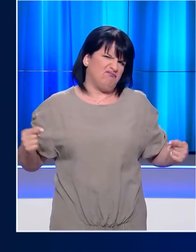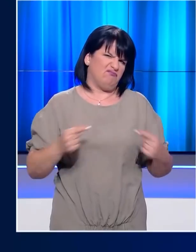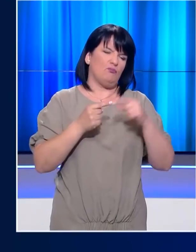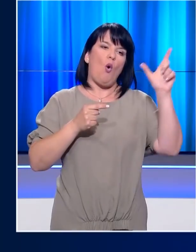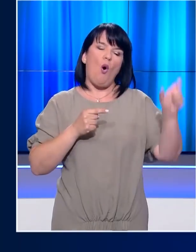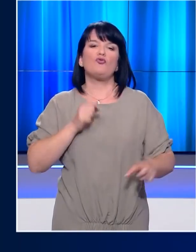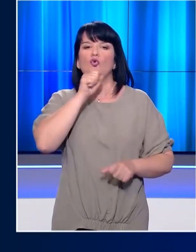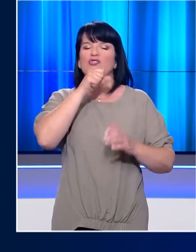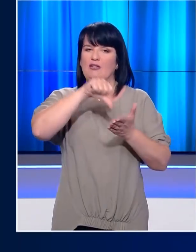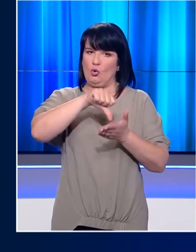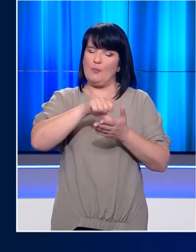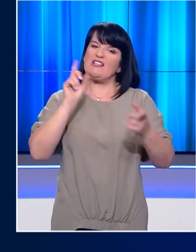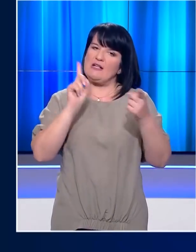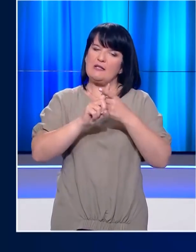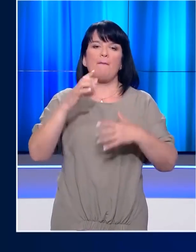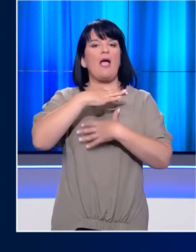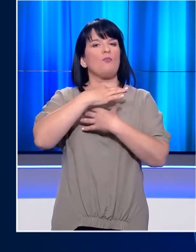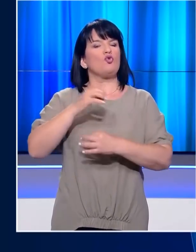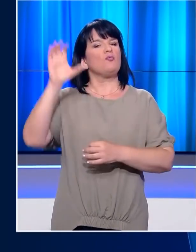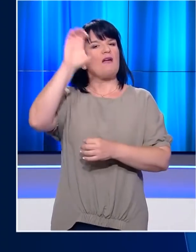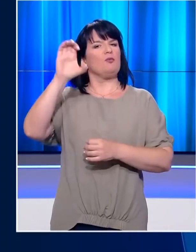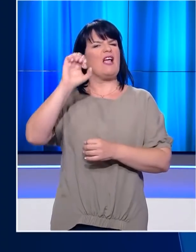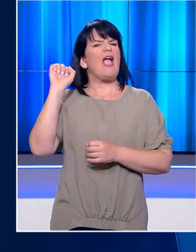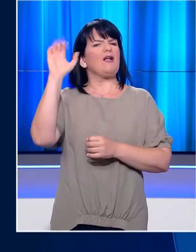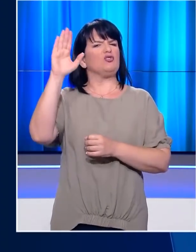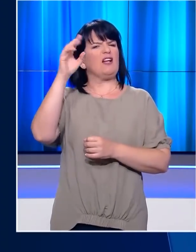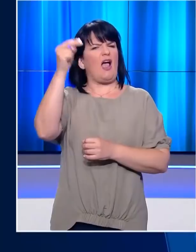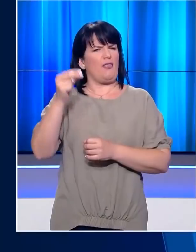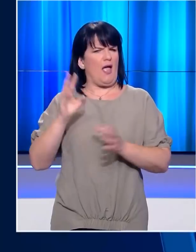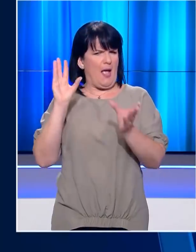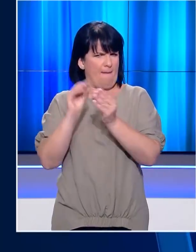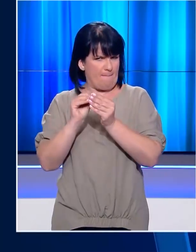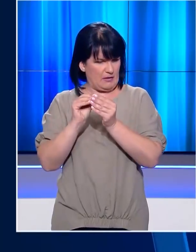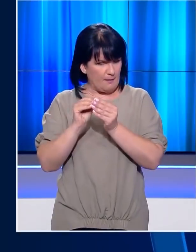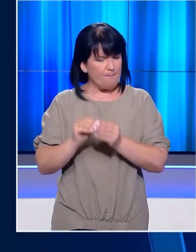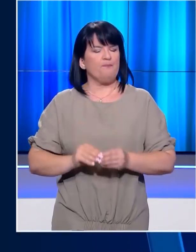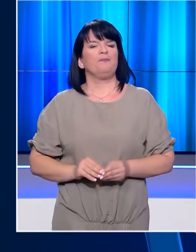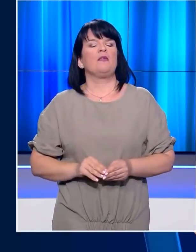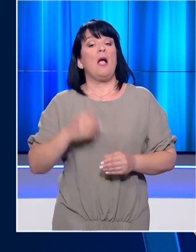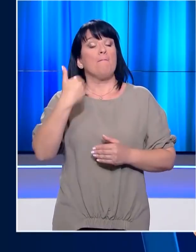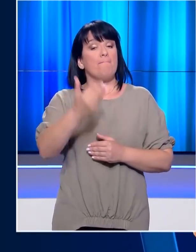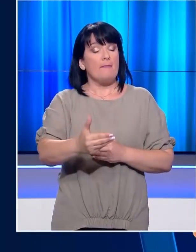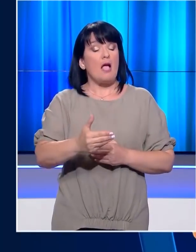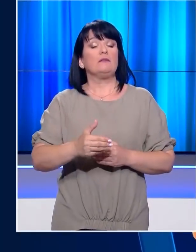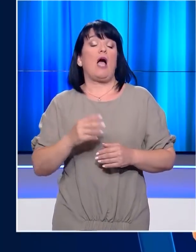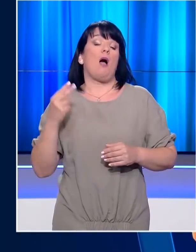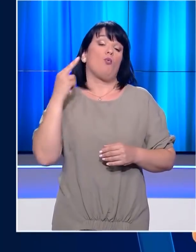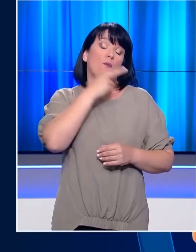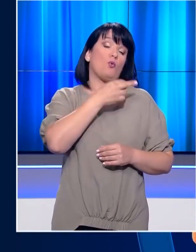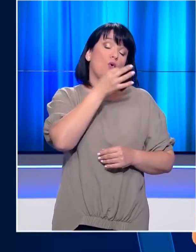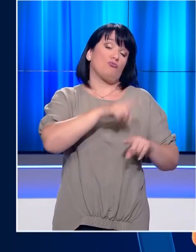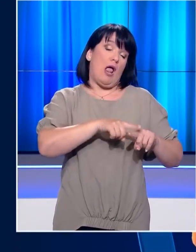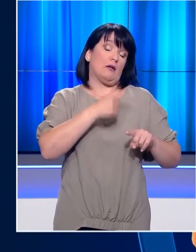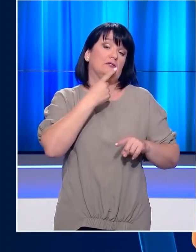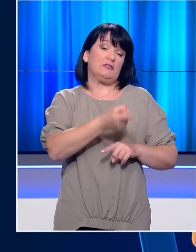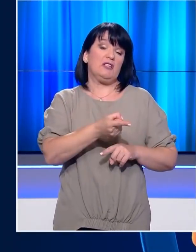συναντήθηκε στην Κωνσταντινούπολη με τον επικεφαλής της Ευρωπαϊκής Εξωτερικής Πολιτικής Ζωζέπ Μπορέλ. Η συνέχιση της τουρκικής προκλητικότητας σε